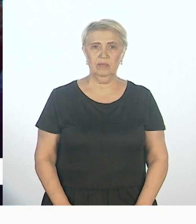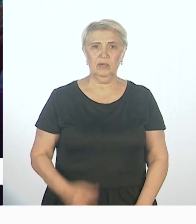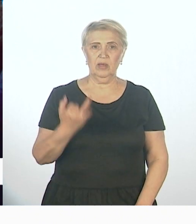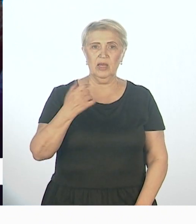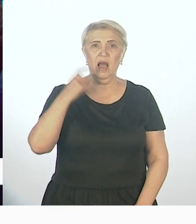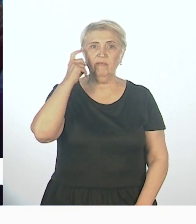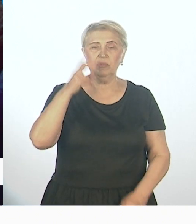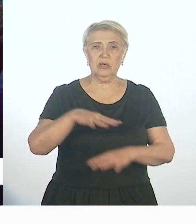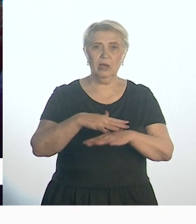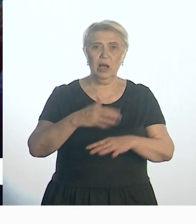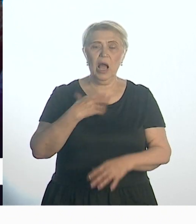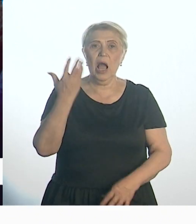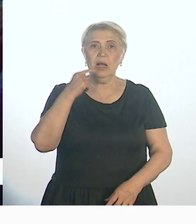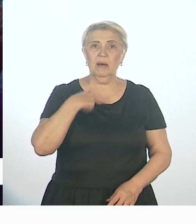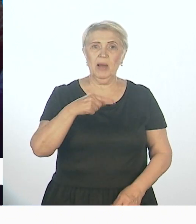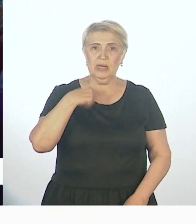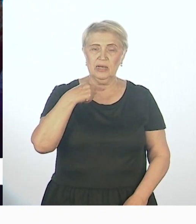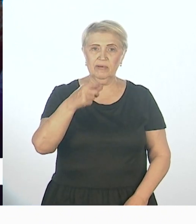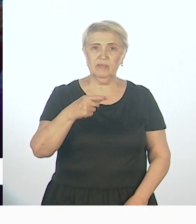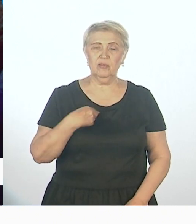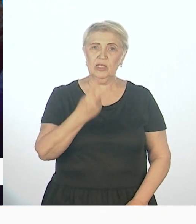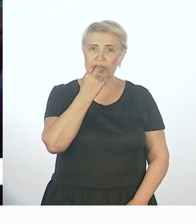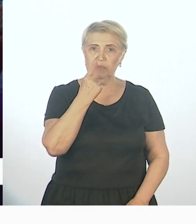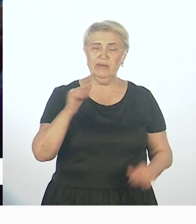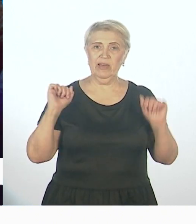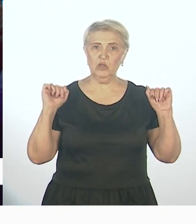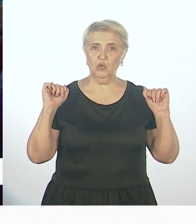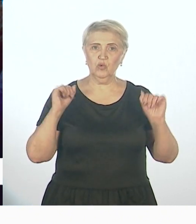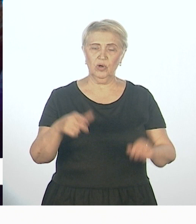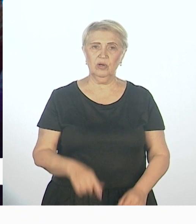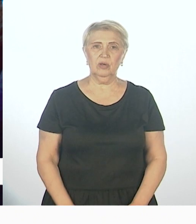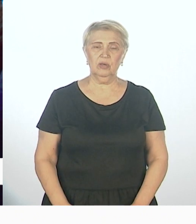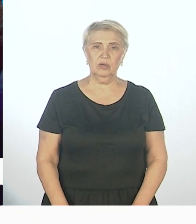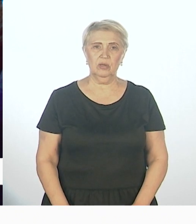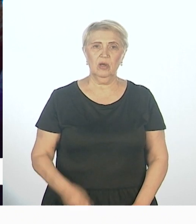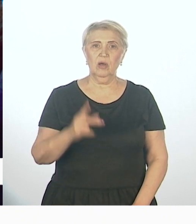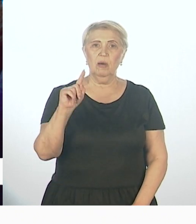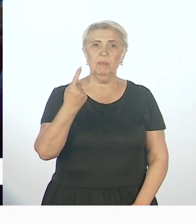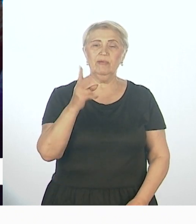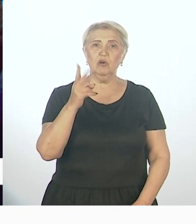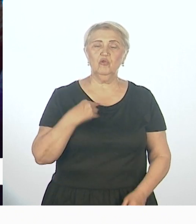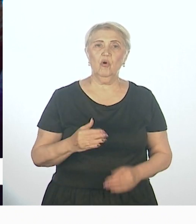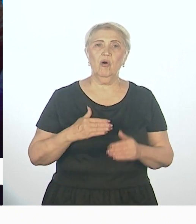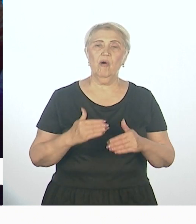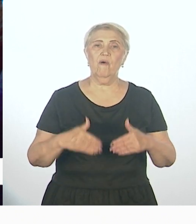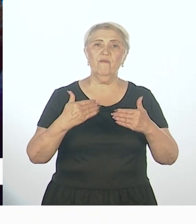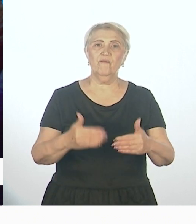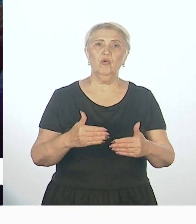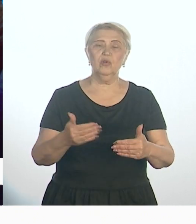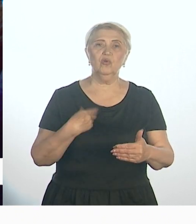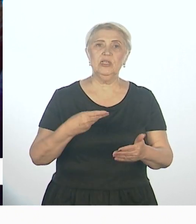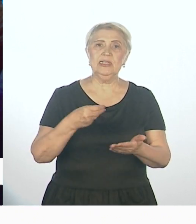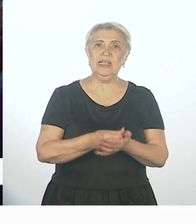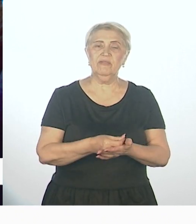Хабаровском крае, когда мы заговорили об адаптивной физкультуре, первыми, кто ввел ставки в Хабаровском крае,